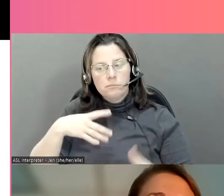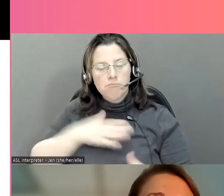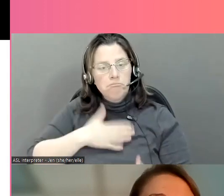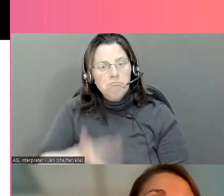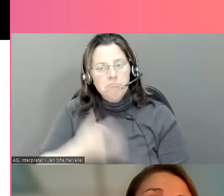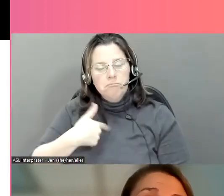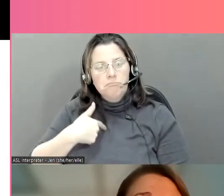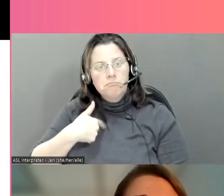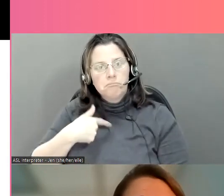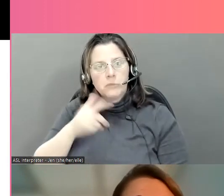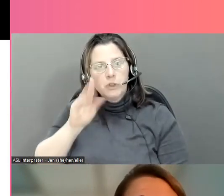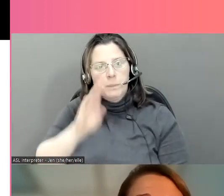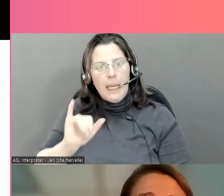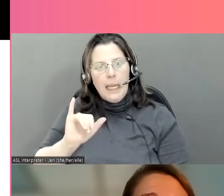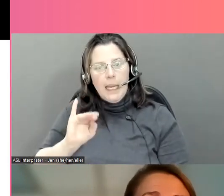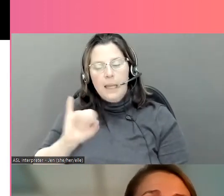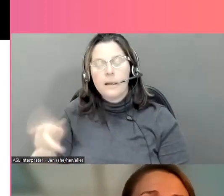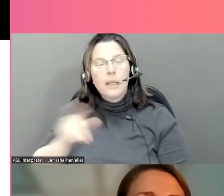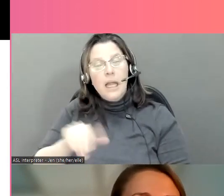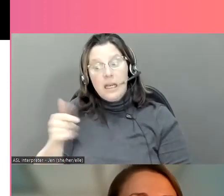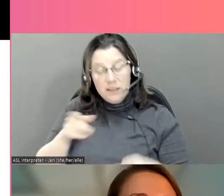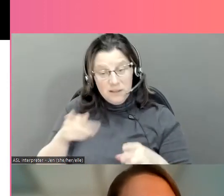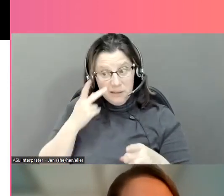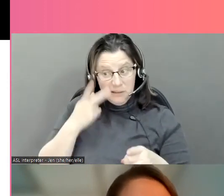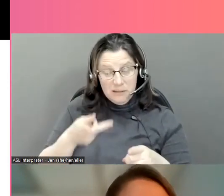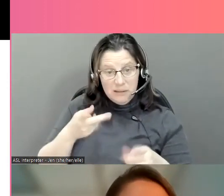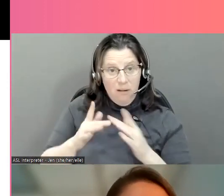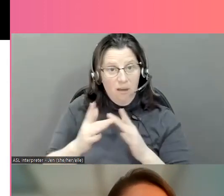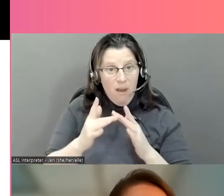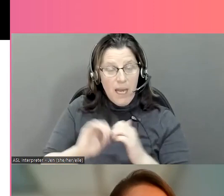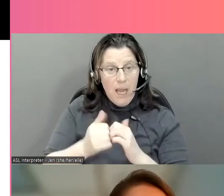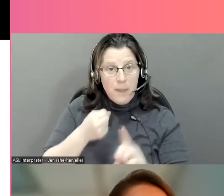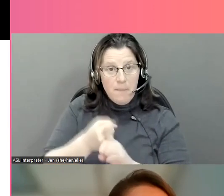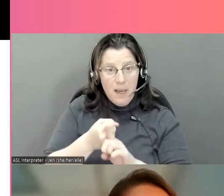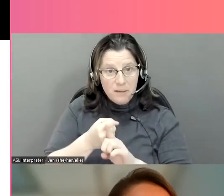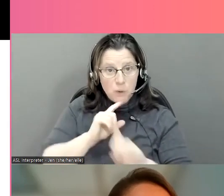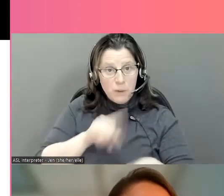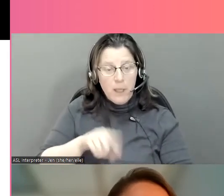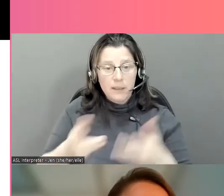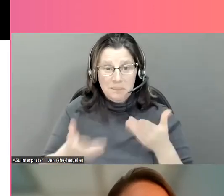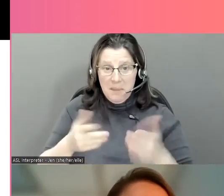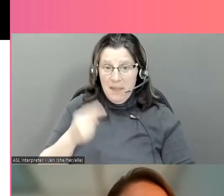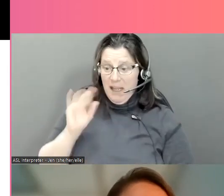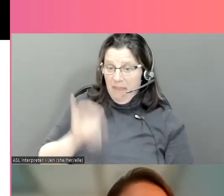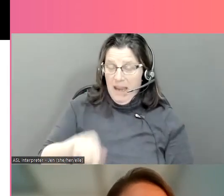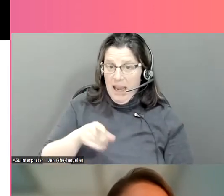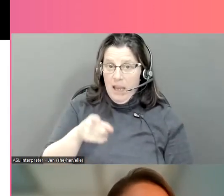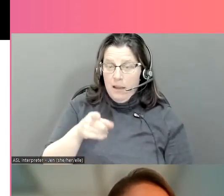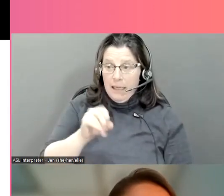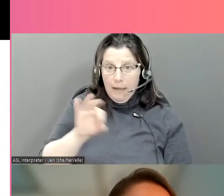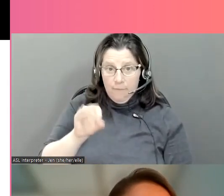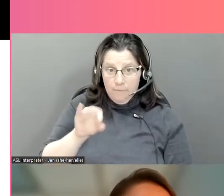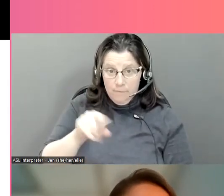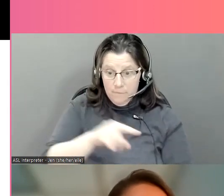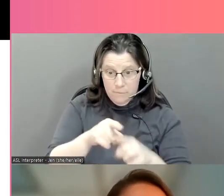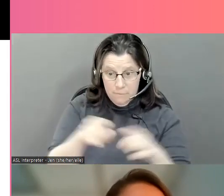plateforme à la suite de la diffusion de cette vidéo de sortie du placard. Elle a dit qu'une personne a mentionné que peut-être que